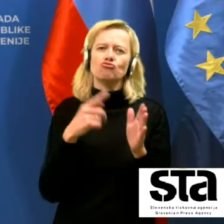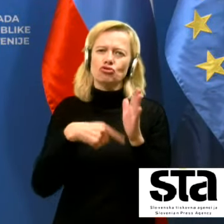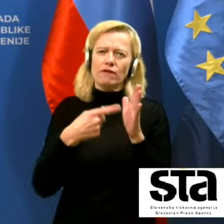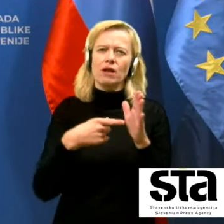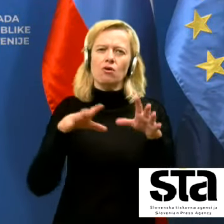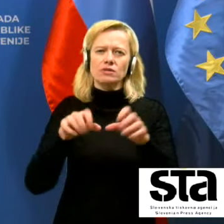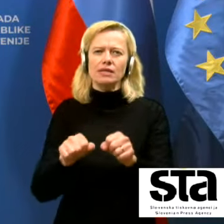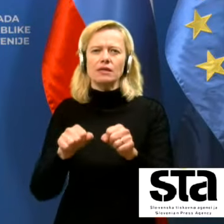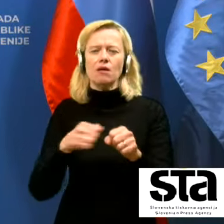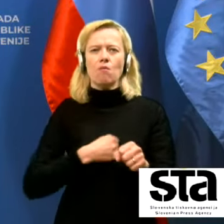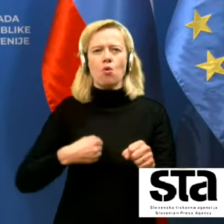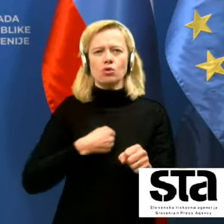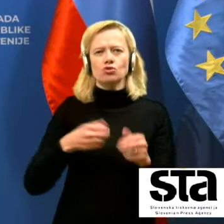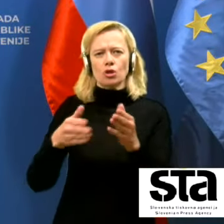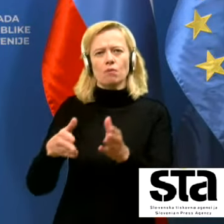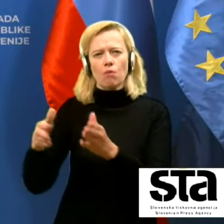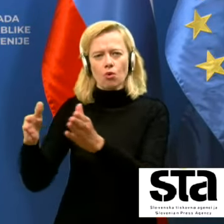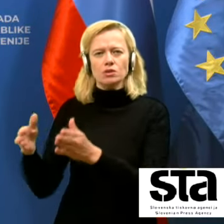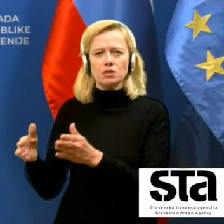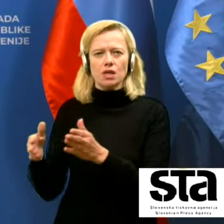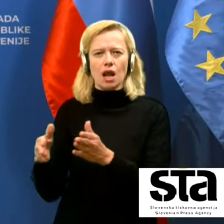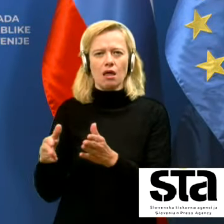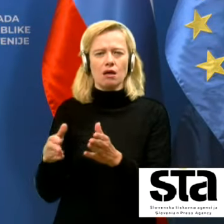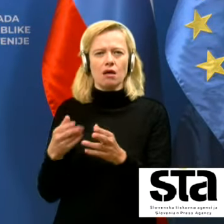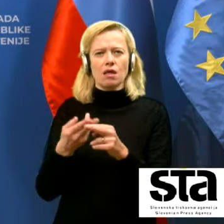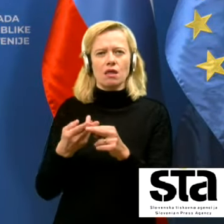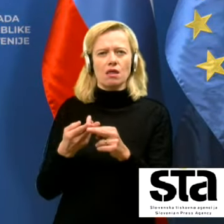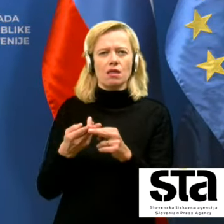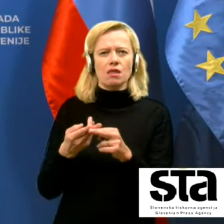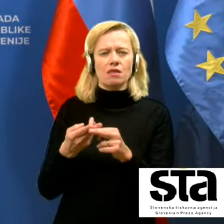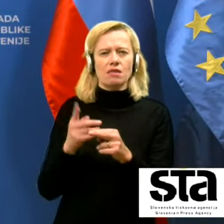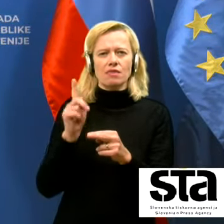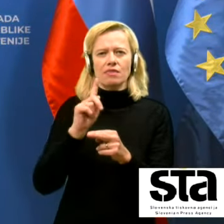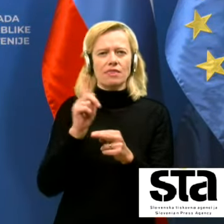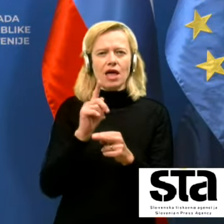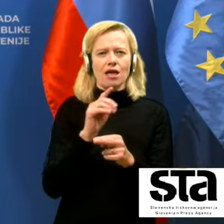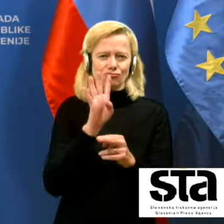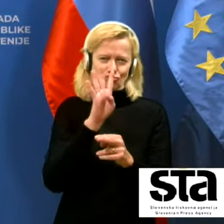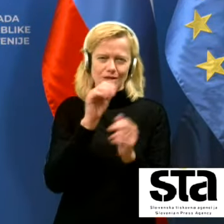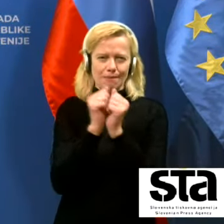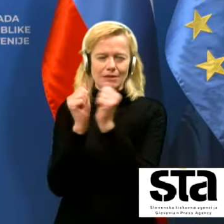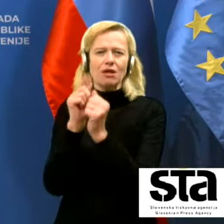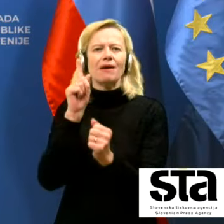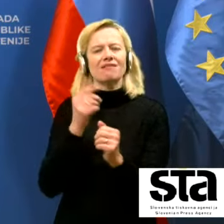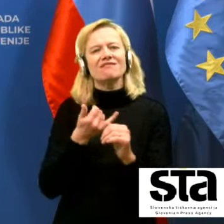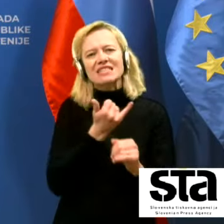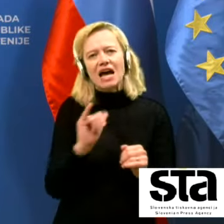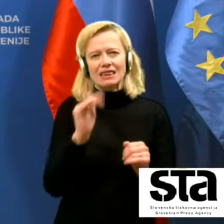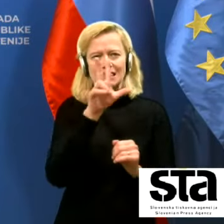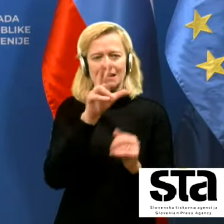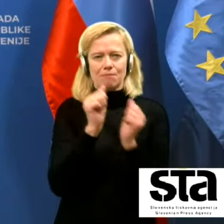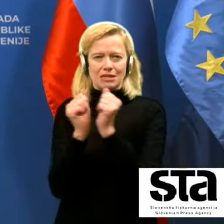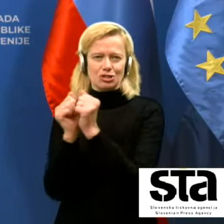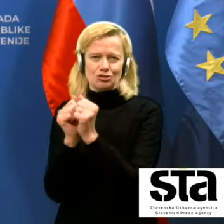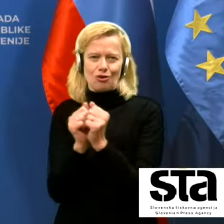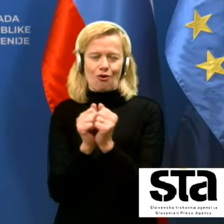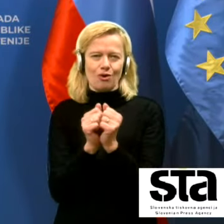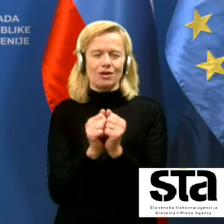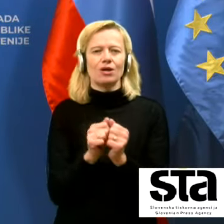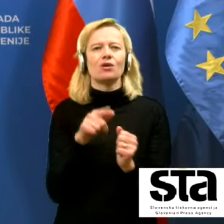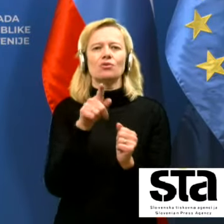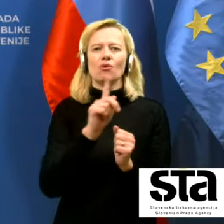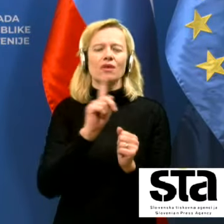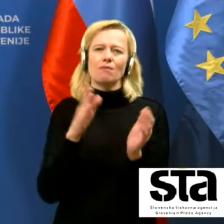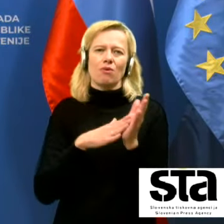zasedenih bovniških postelj, ne več štirimestno, ampak vsaj trimestno. In da to pomeni ne samo